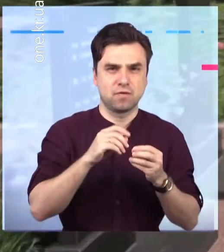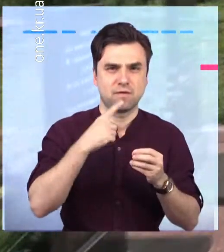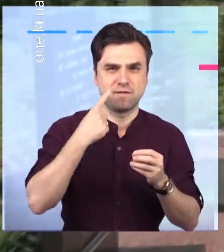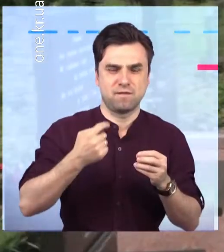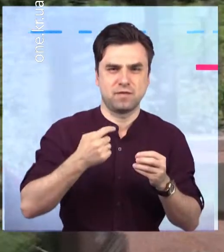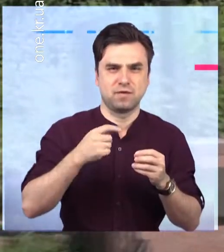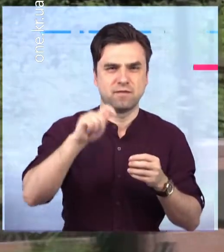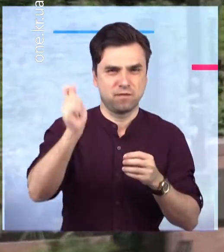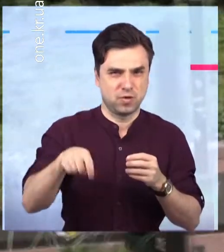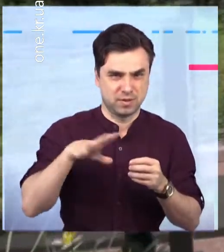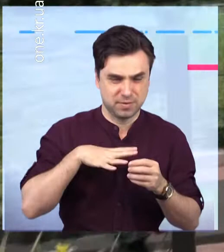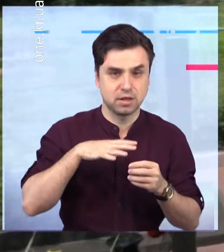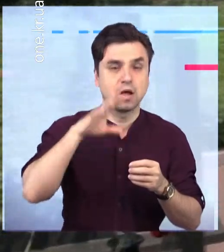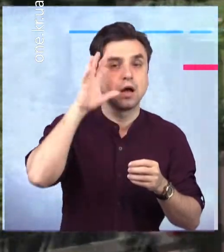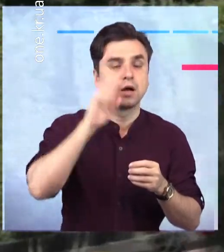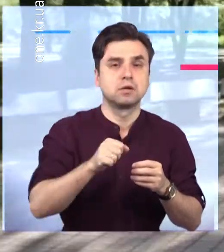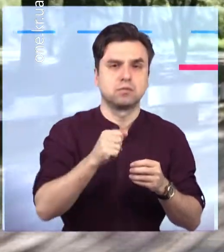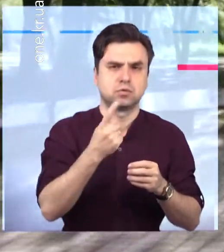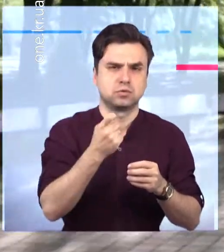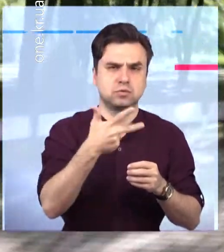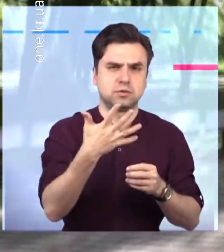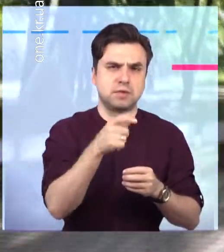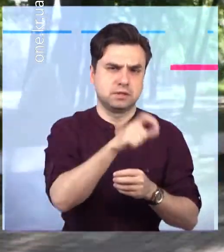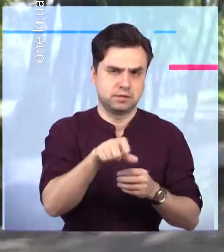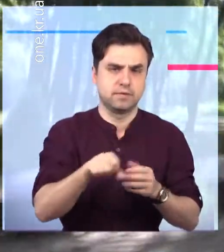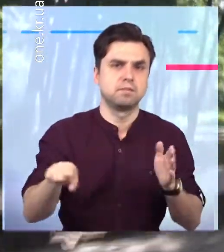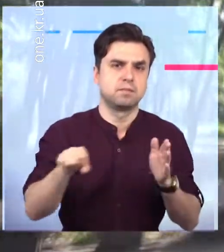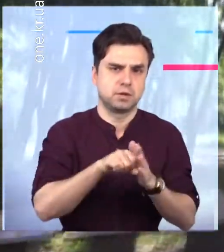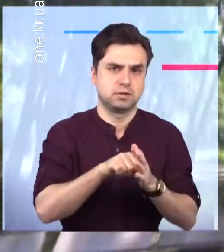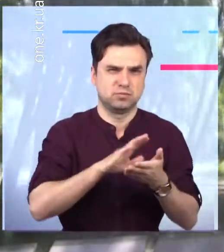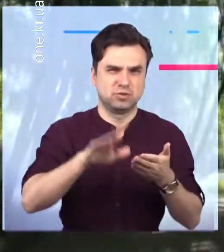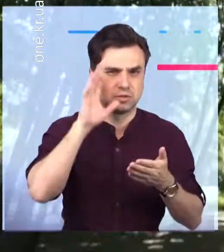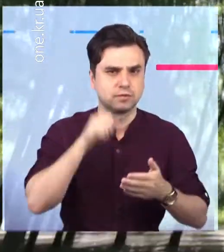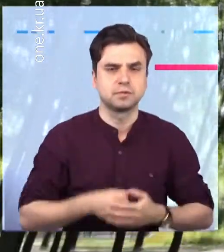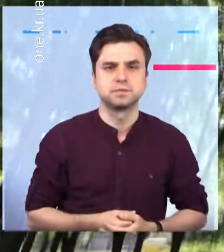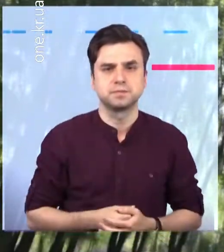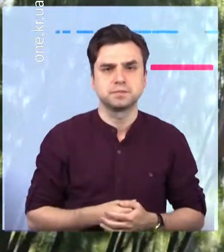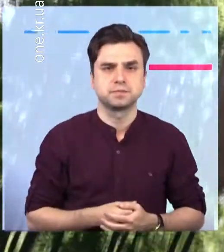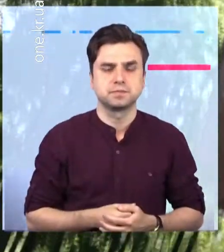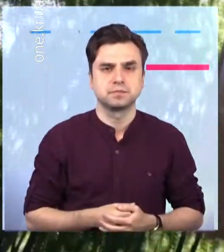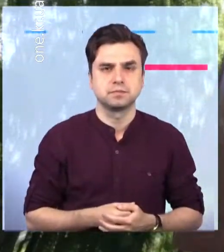даними, Кривий Ріг втратив 135 воїнів. Олександр Фефілатів, Арчил Сванідзе, перший міський.